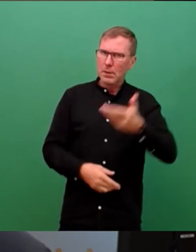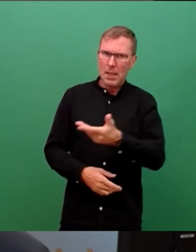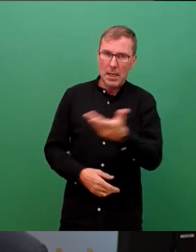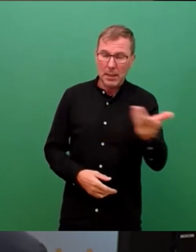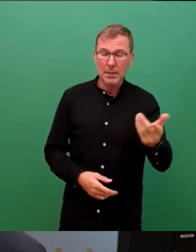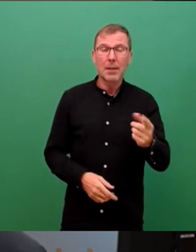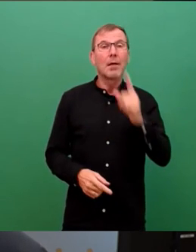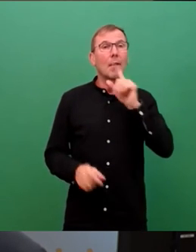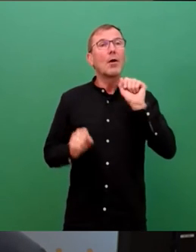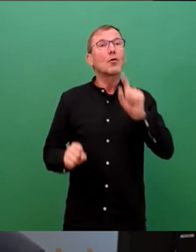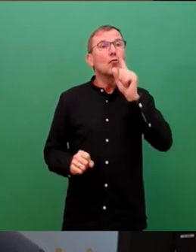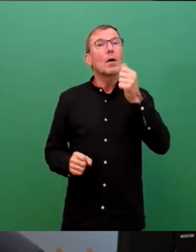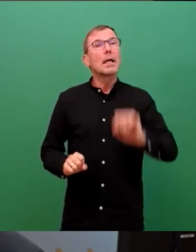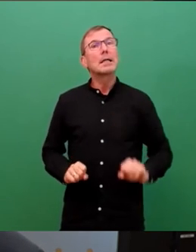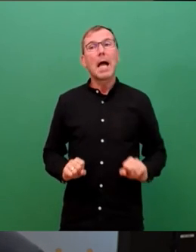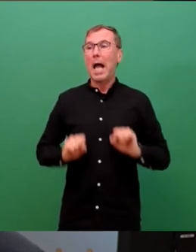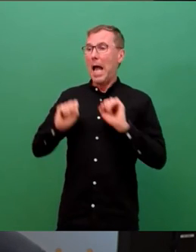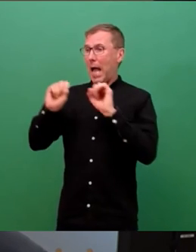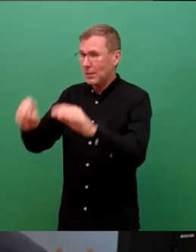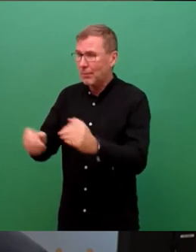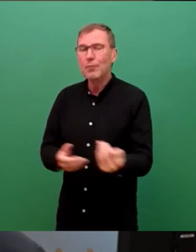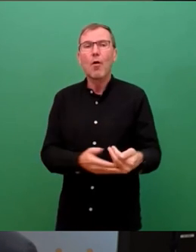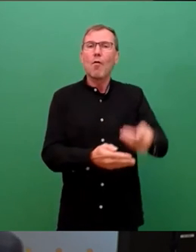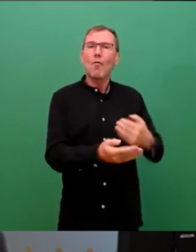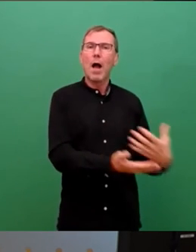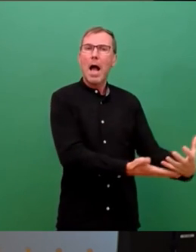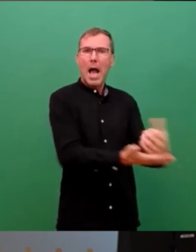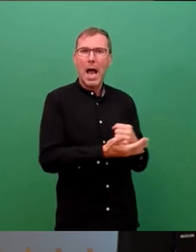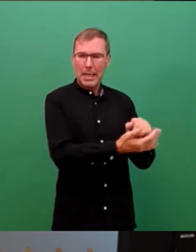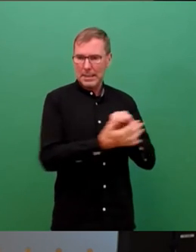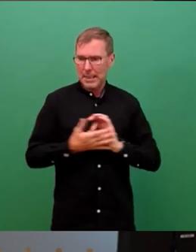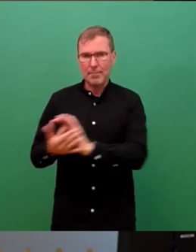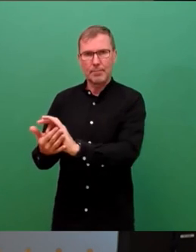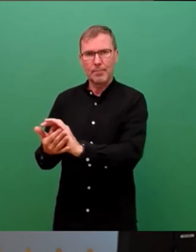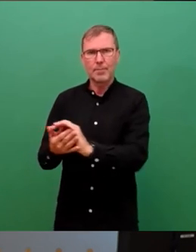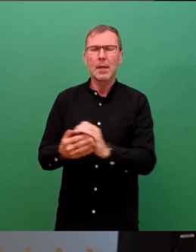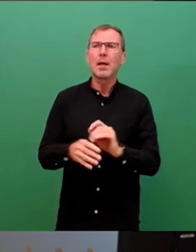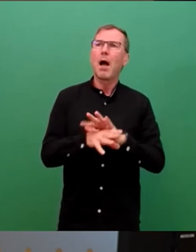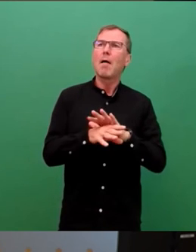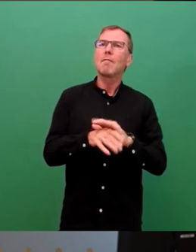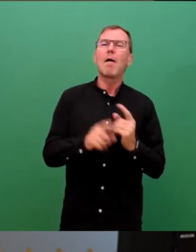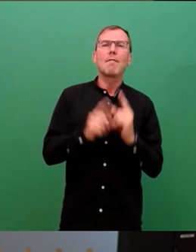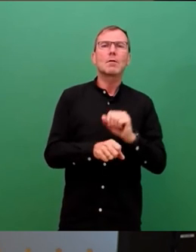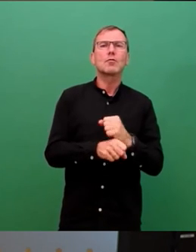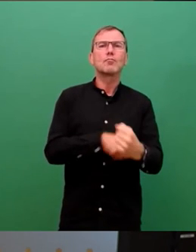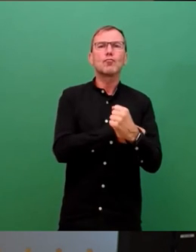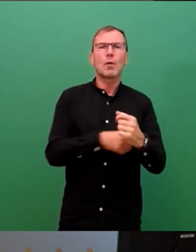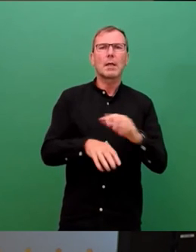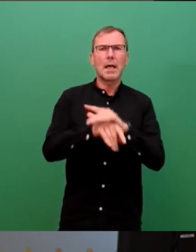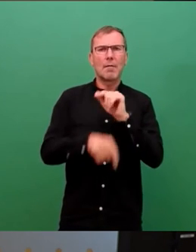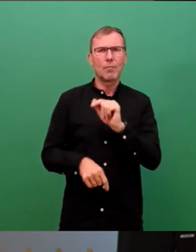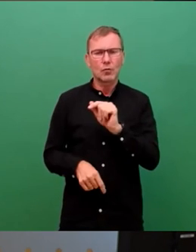Geld ausgeben, was wir vorher einnehmen. Alleine deshalb dürfen wir die wachstumsstarke Wirtschaft von morgen und